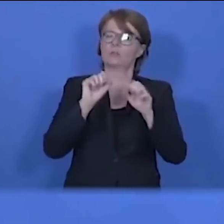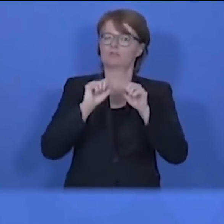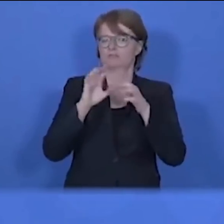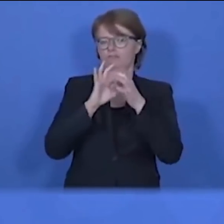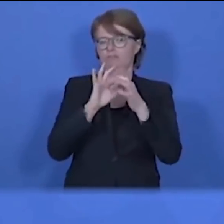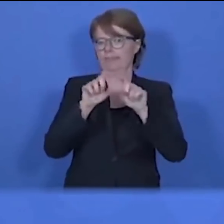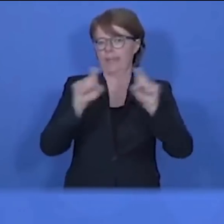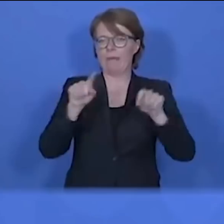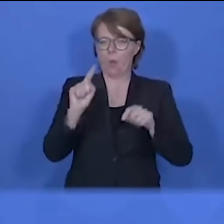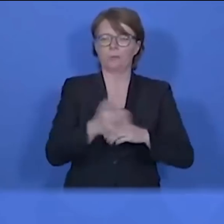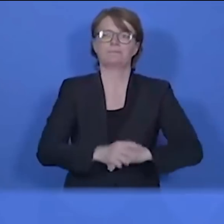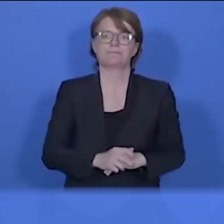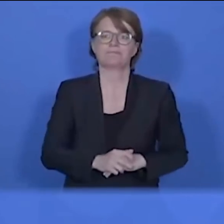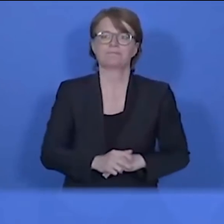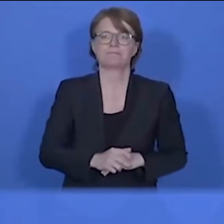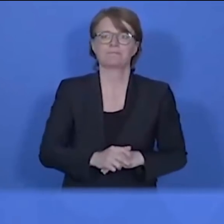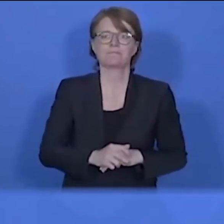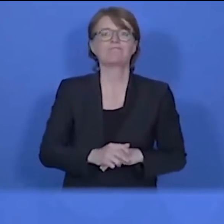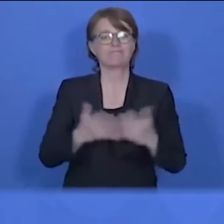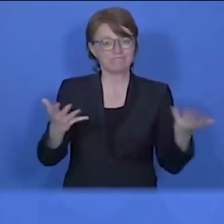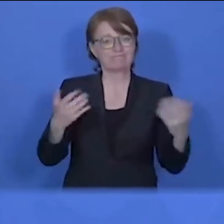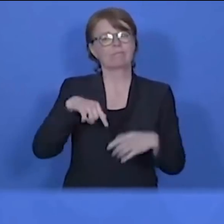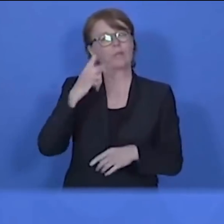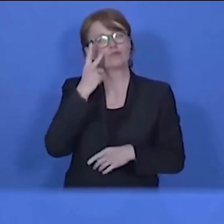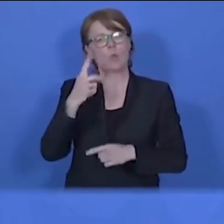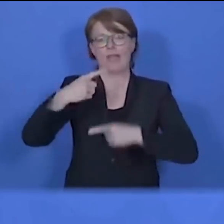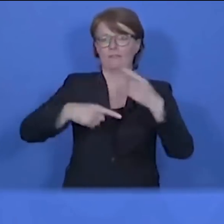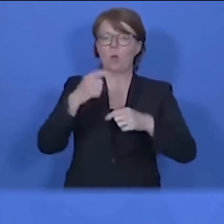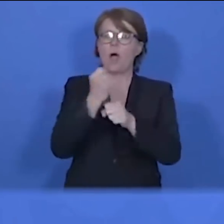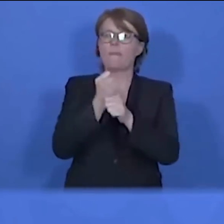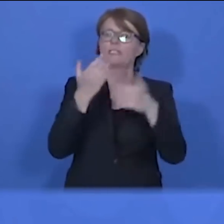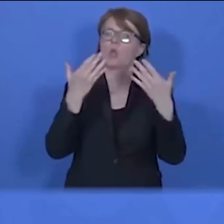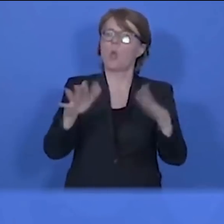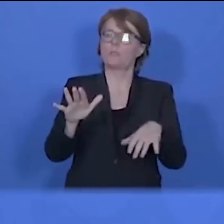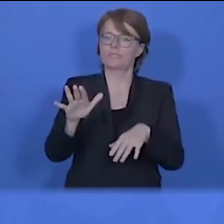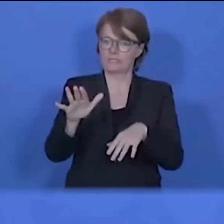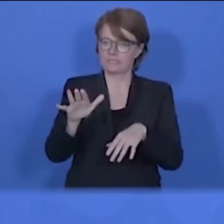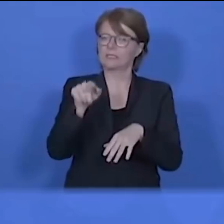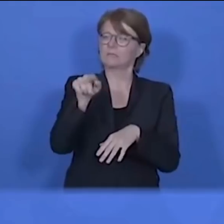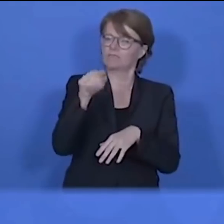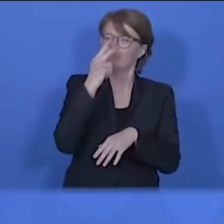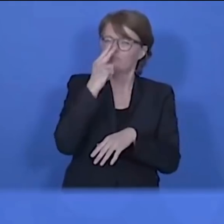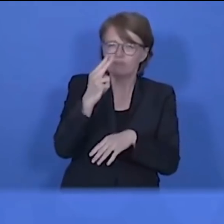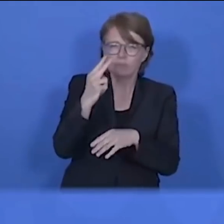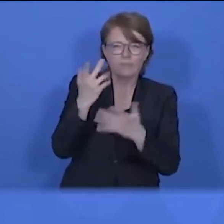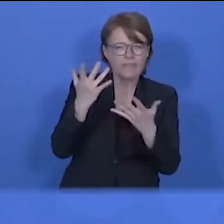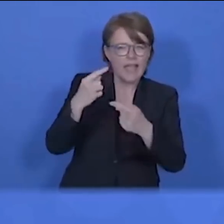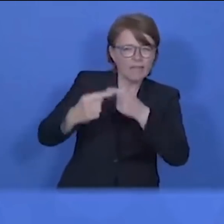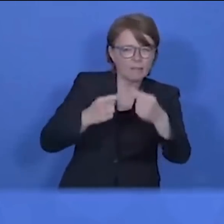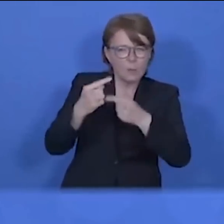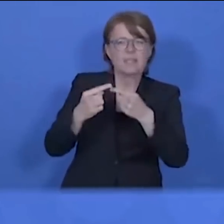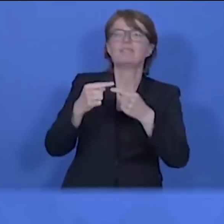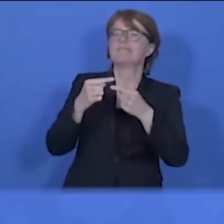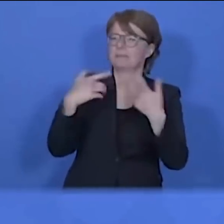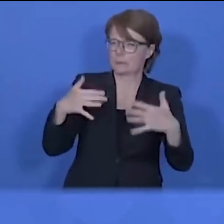Wir haben heute die Arbeitslosenzahlen gehört und die Zahl der Menschen, die in Kurzarbeit sind. Wir wissen, dass es tiefgehende